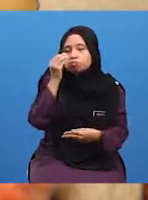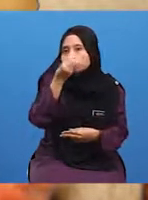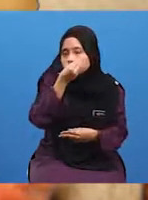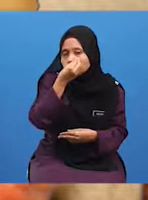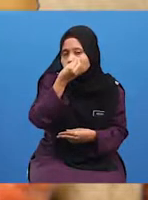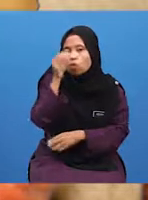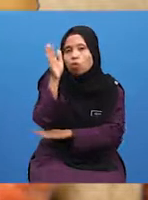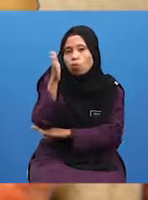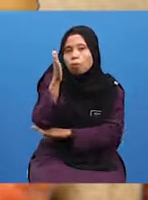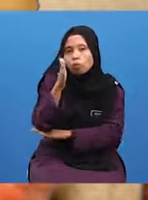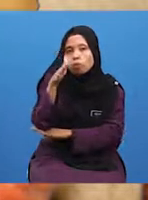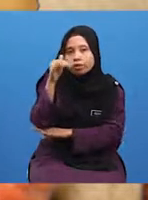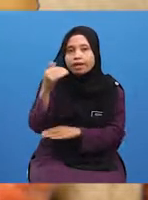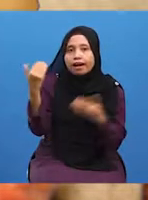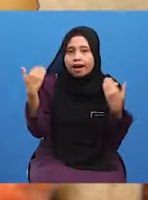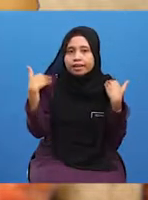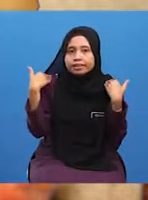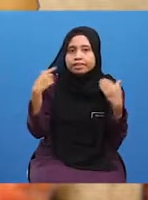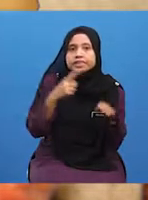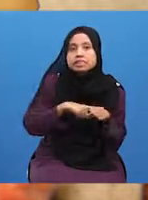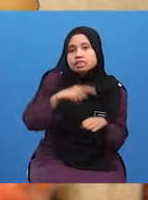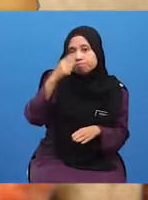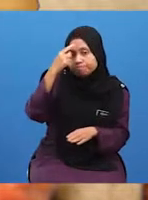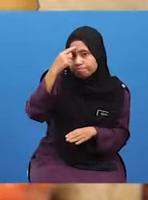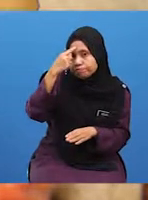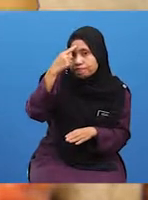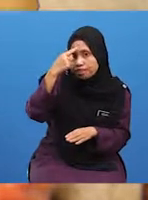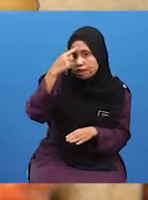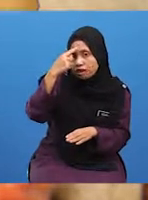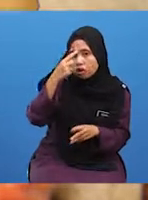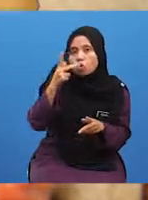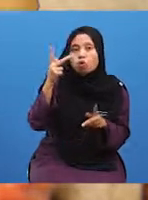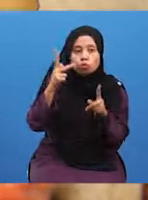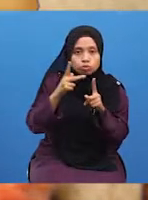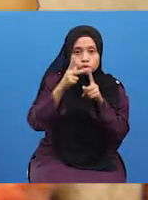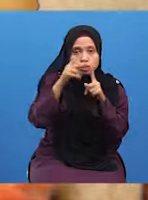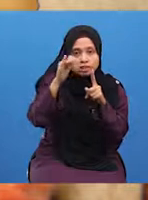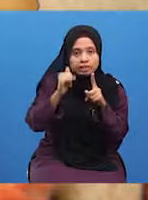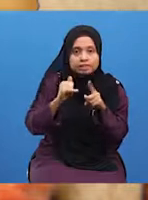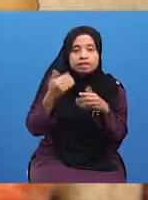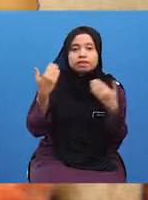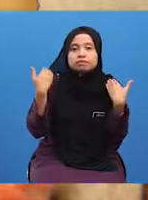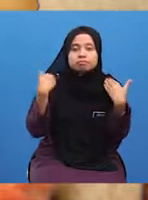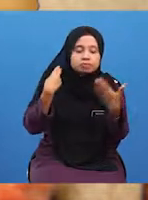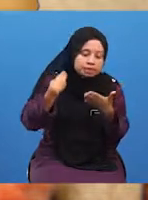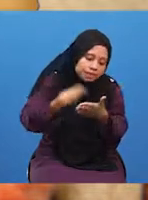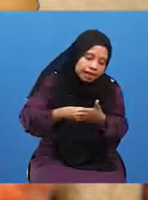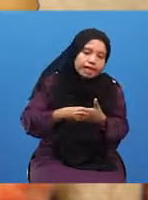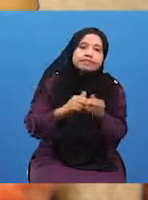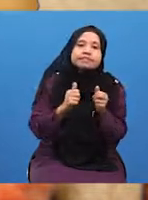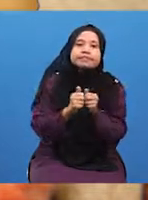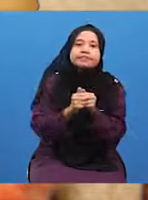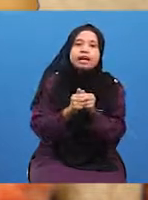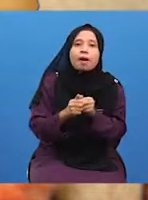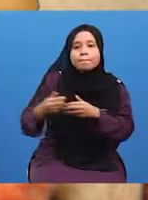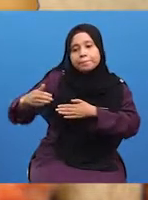dan fauna yang wujud di India. Khususnya yang terdapat berhampiran